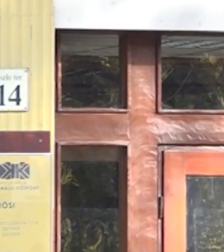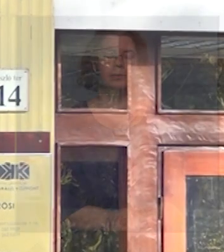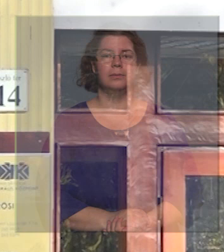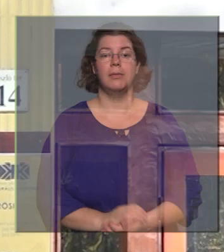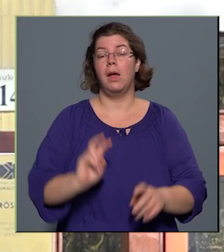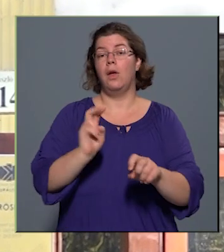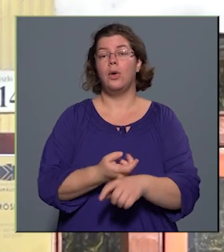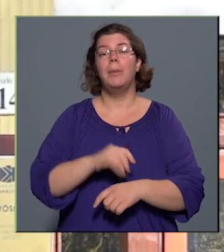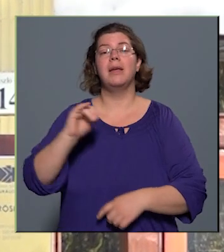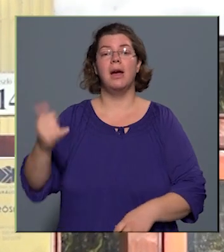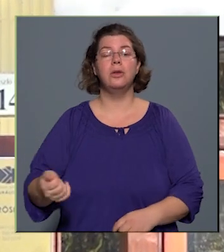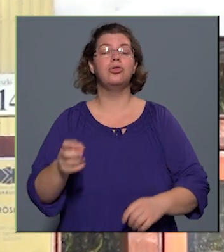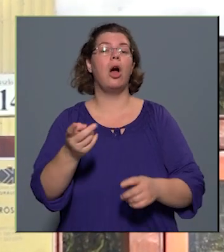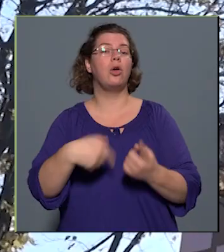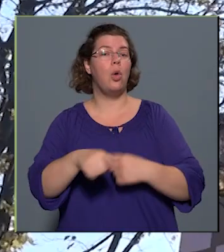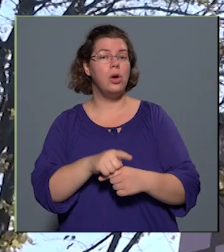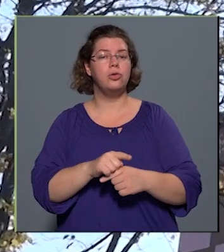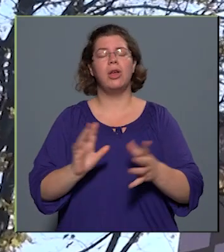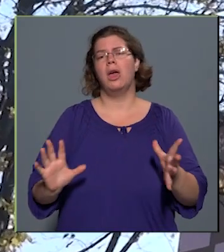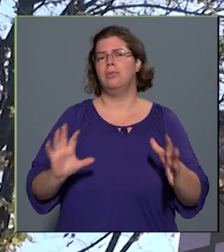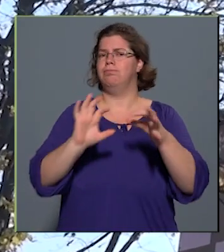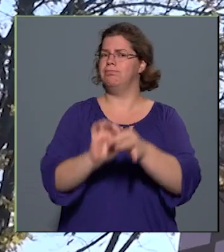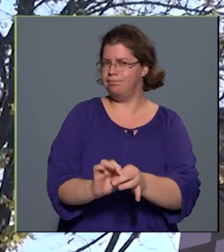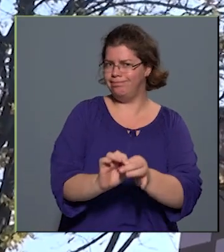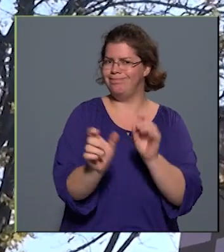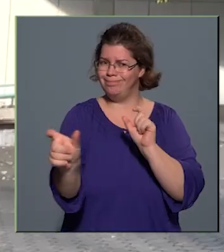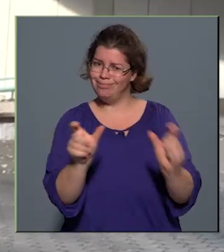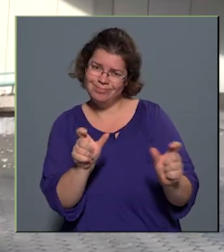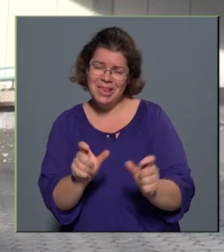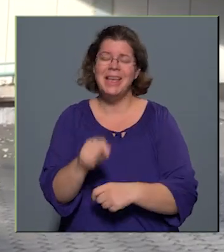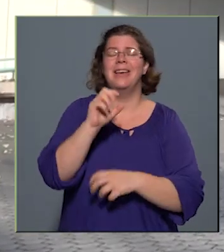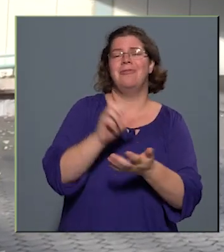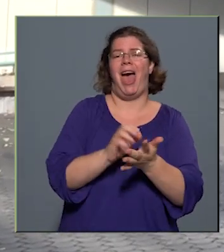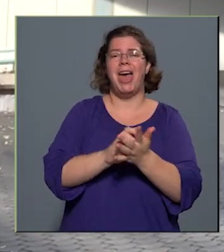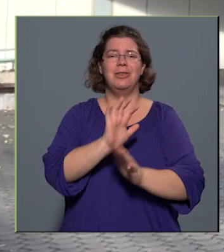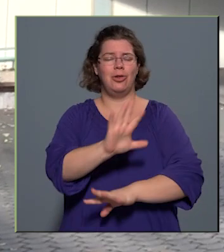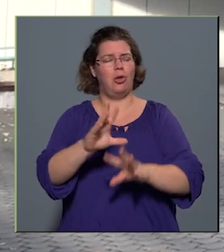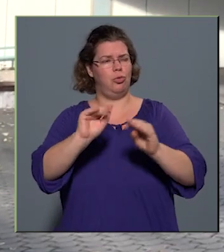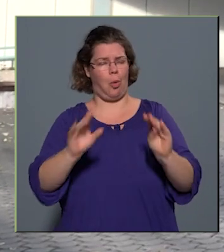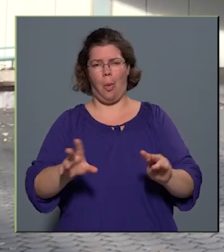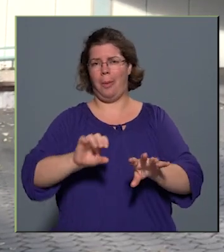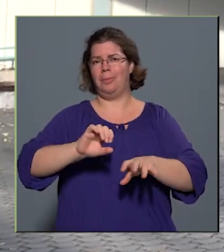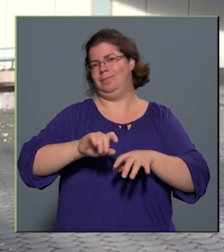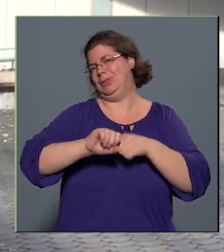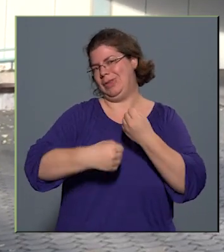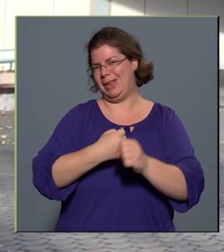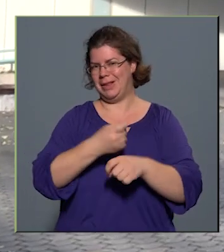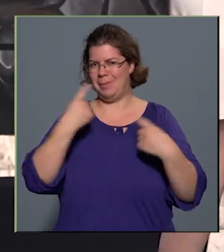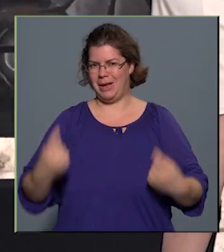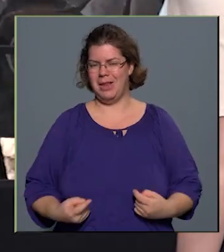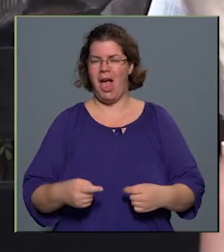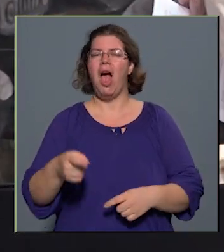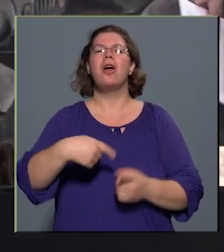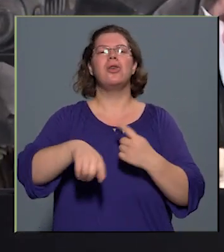Kőbánya és a kőrösi összetartozó fogalmak és a város életének megannyi mozzanatát meghatározza a kőrösi non